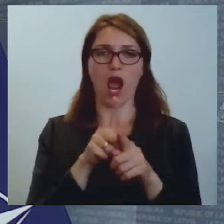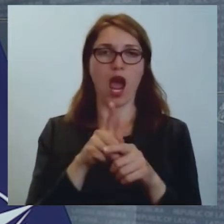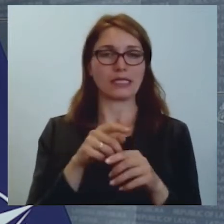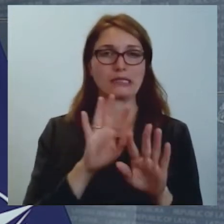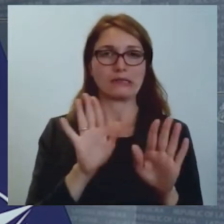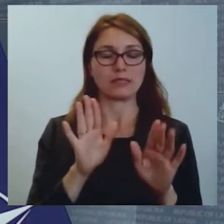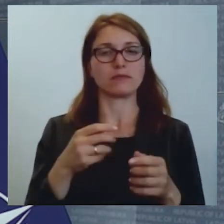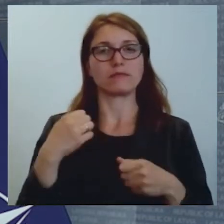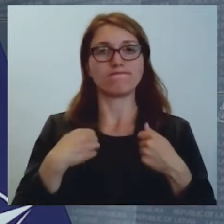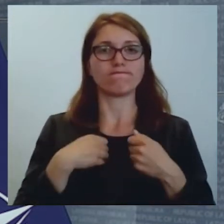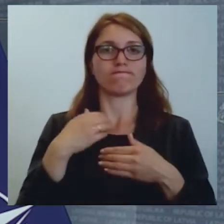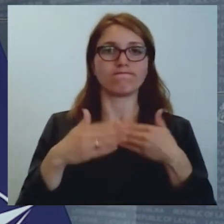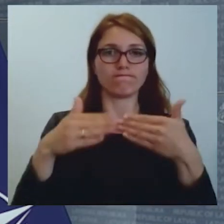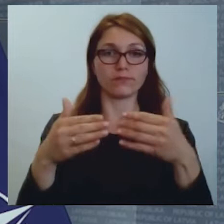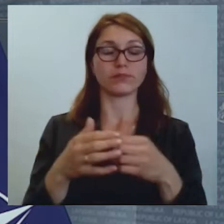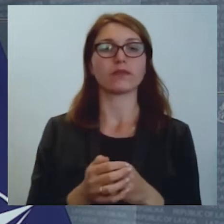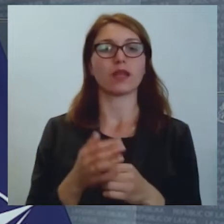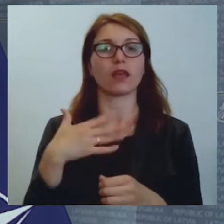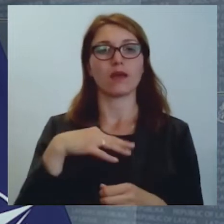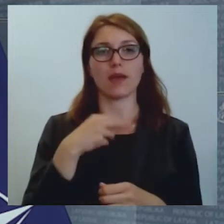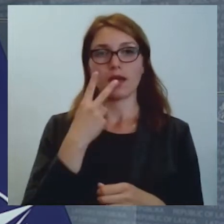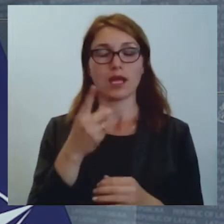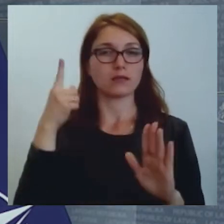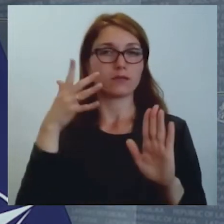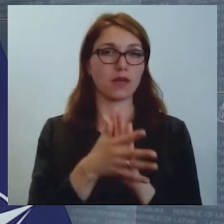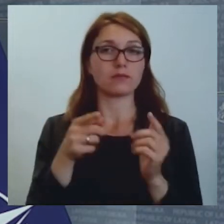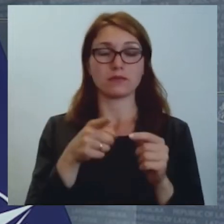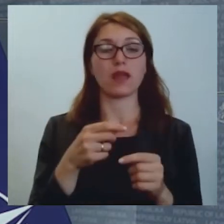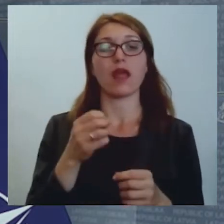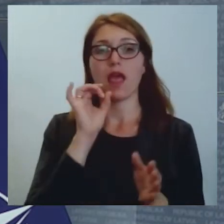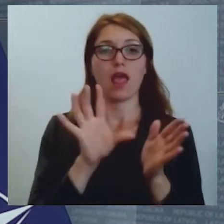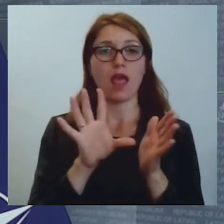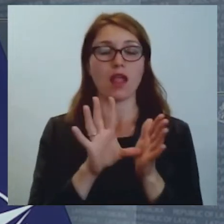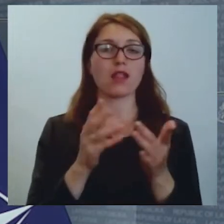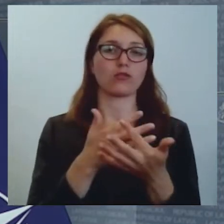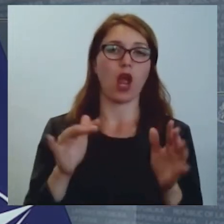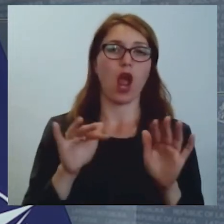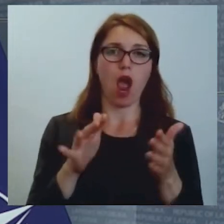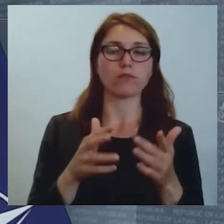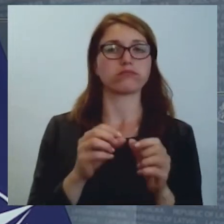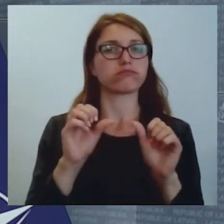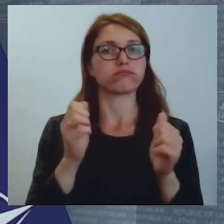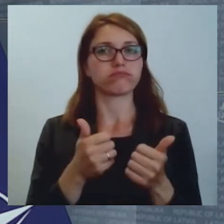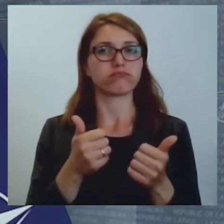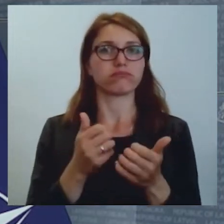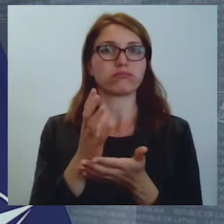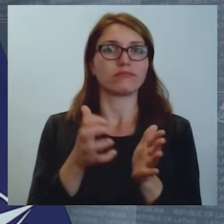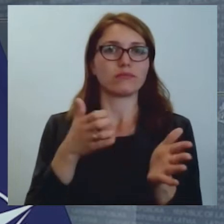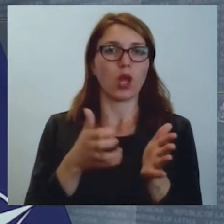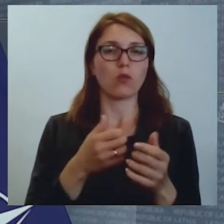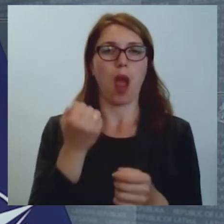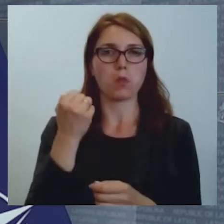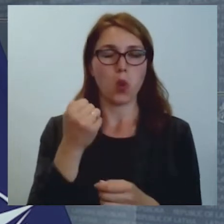redzam un saprotam, ka šāds energo resursa pieaugums apdraud gan uzņēmumu konkurētspēju,